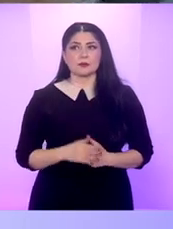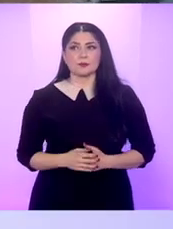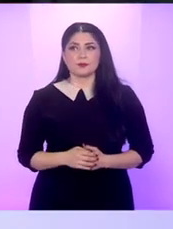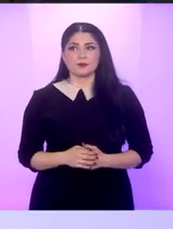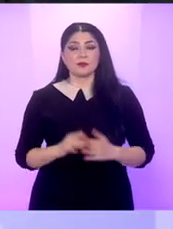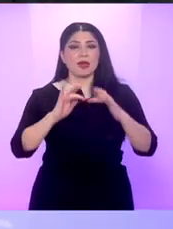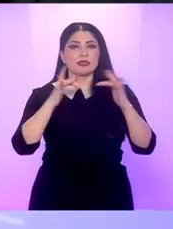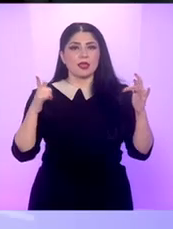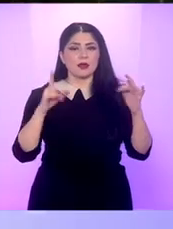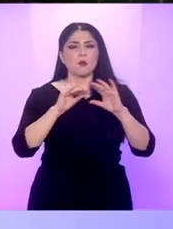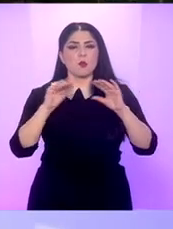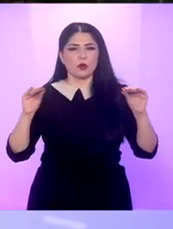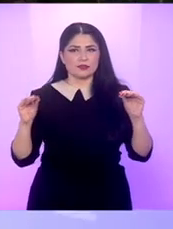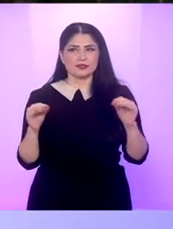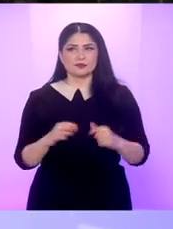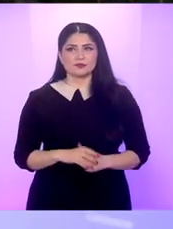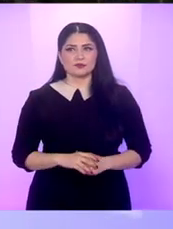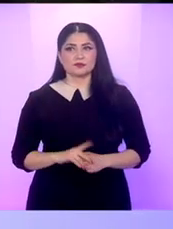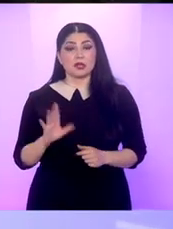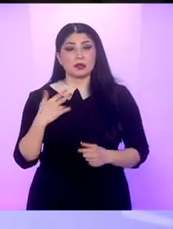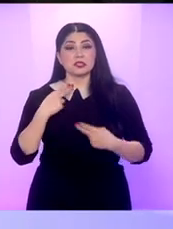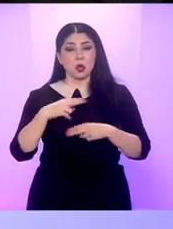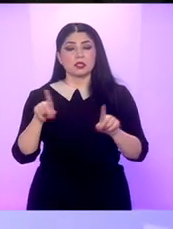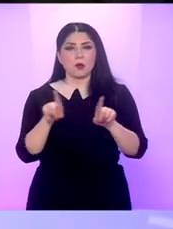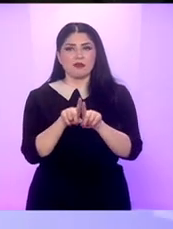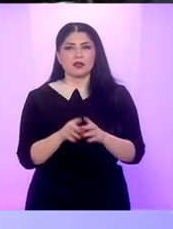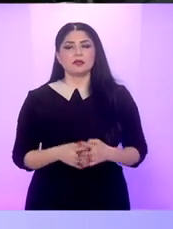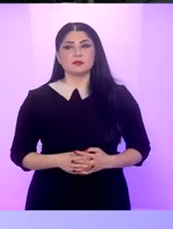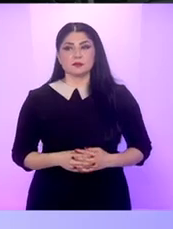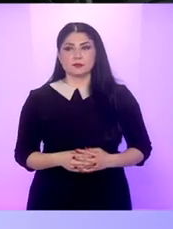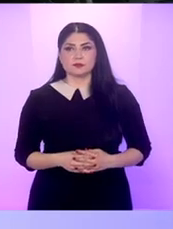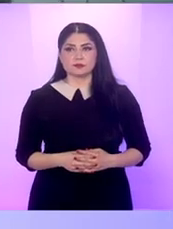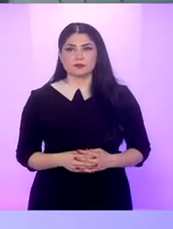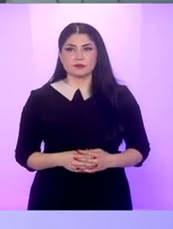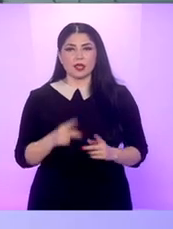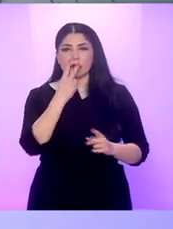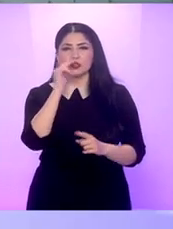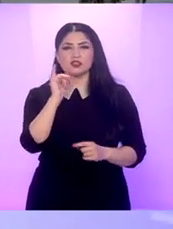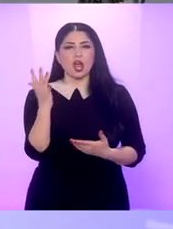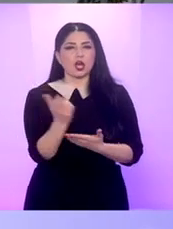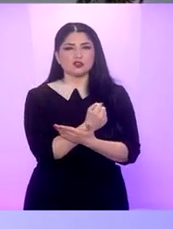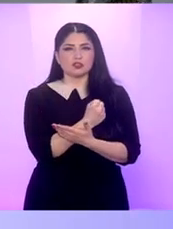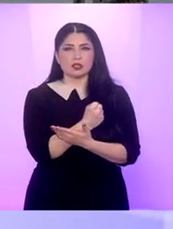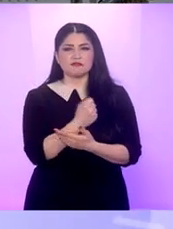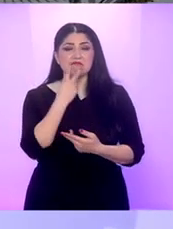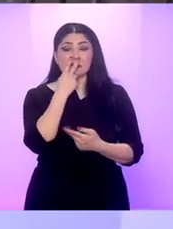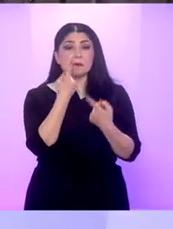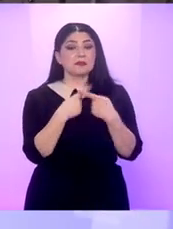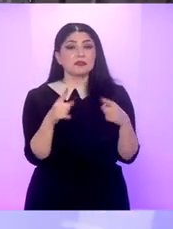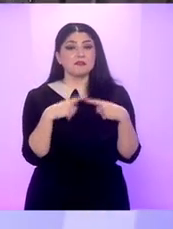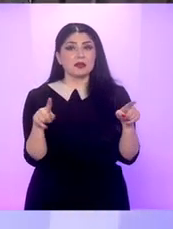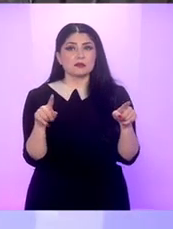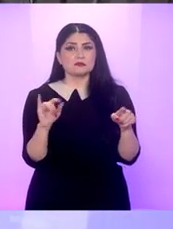au fost mult mai prezente și asta s-ar putea să continue și în anii următori Uitându-ne puțin peste lista de câștigători, vedem o diversitate